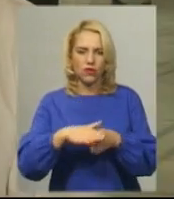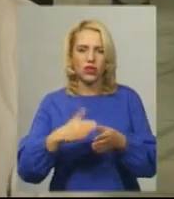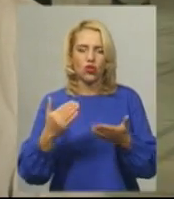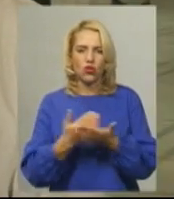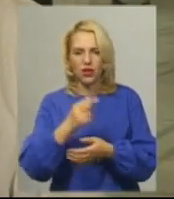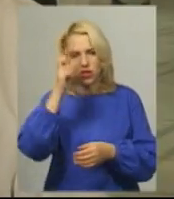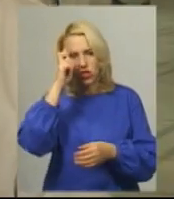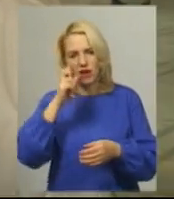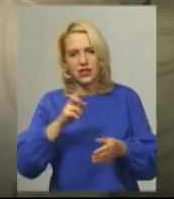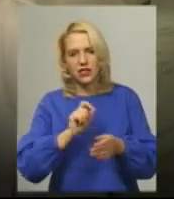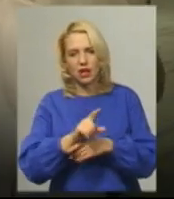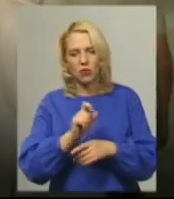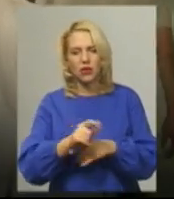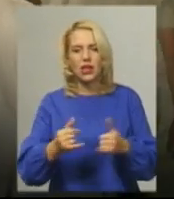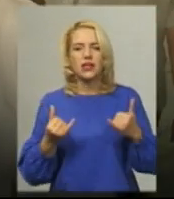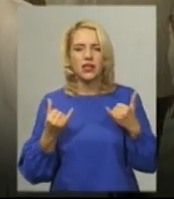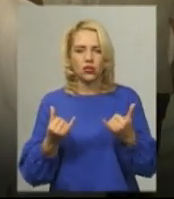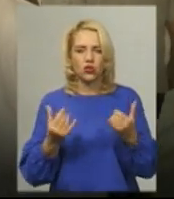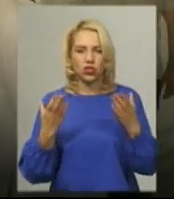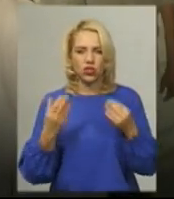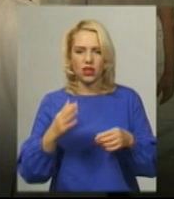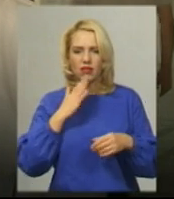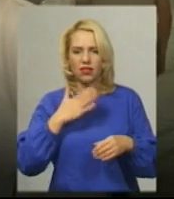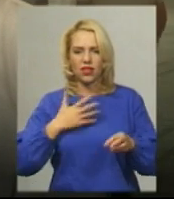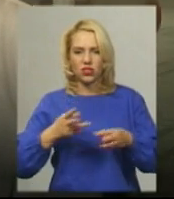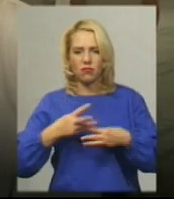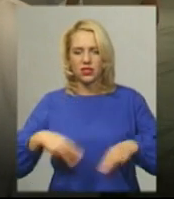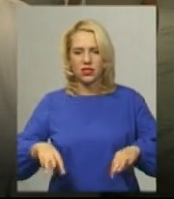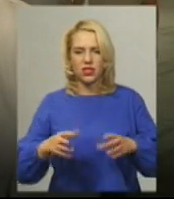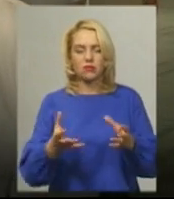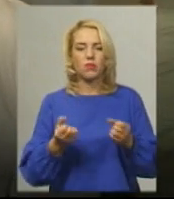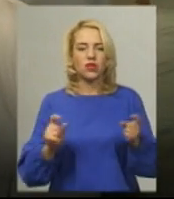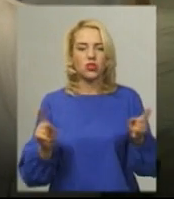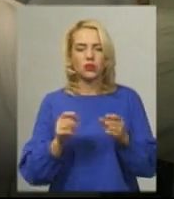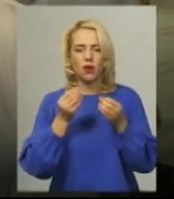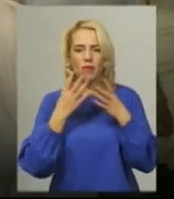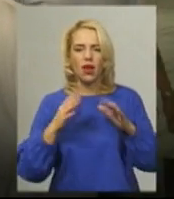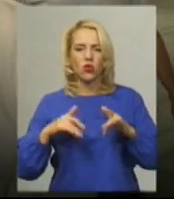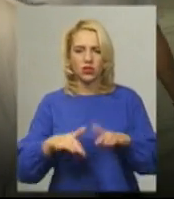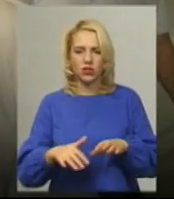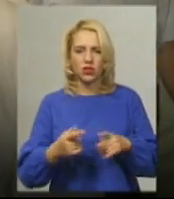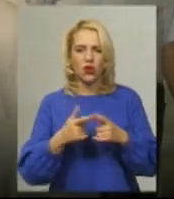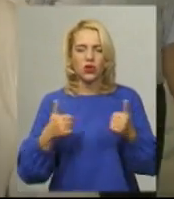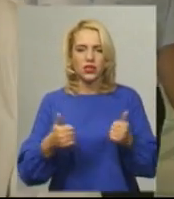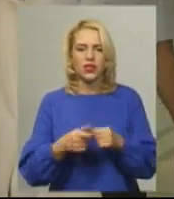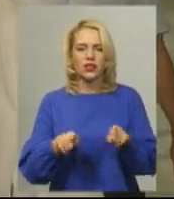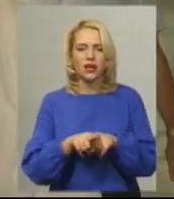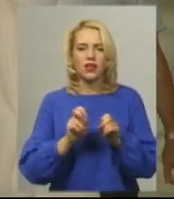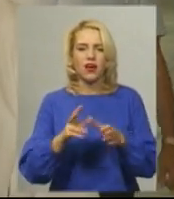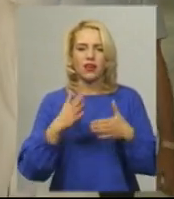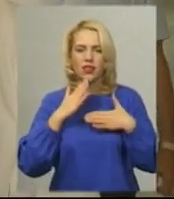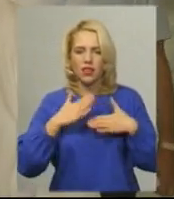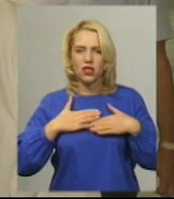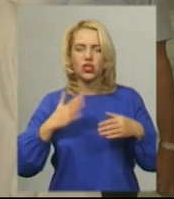На сьогоднішній наше міністерство прийняло, що всі благодійні організації, такі як наша, а наша організація